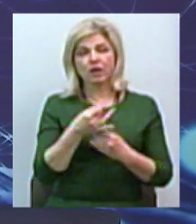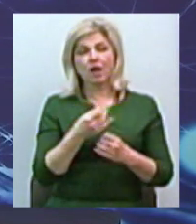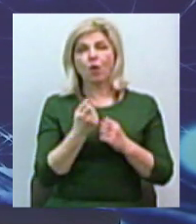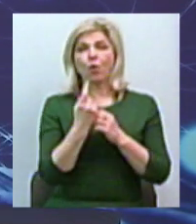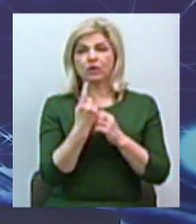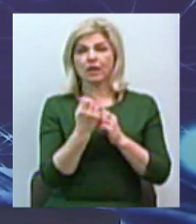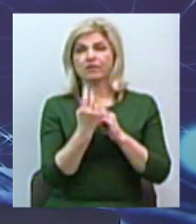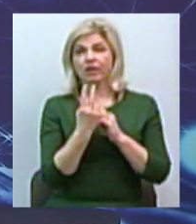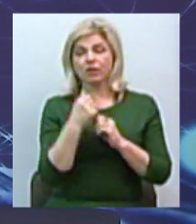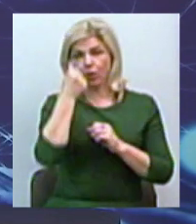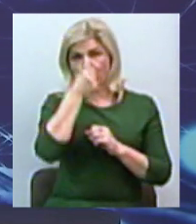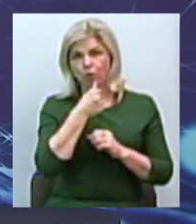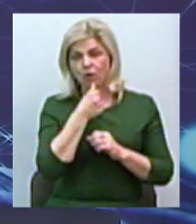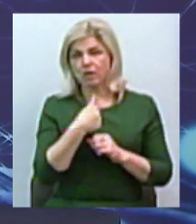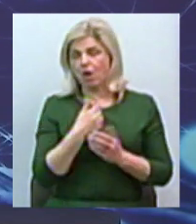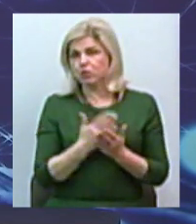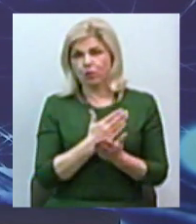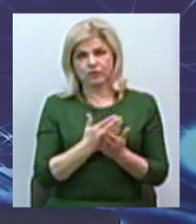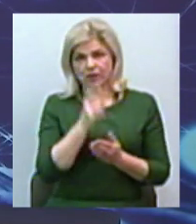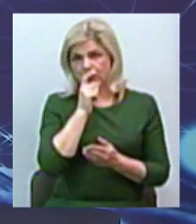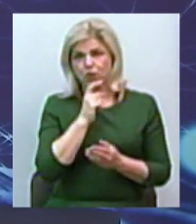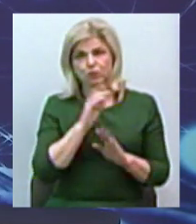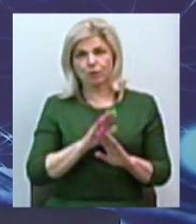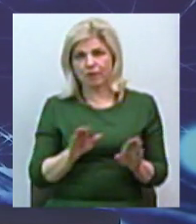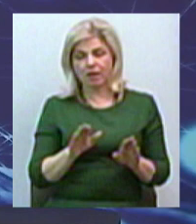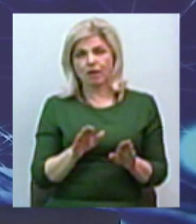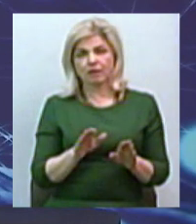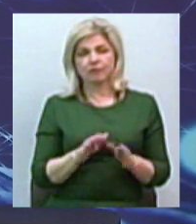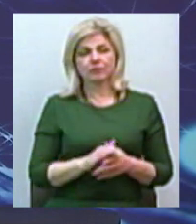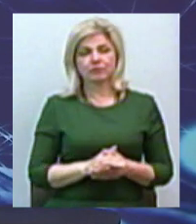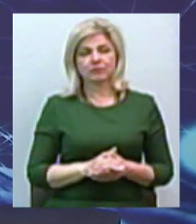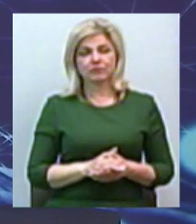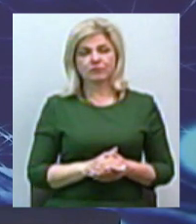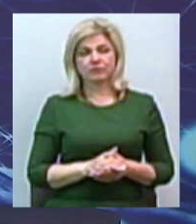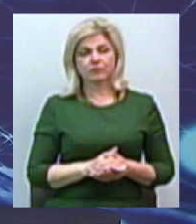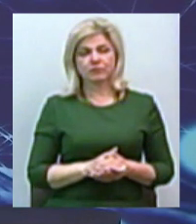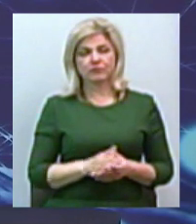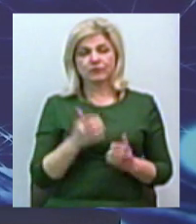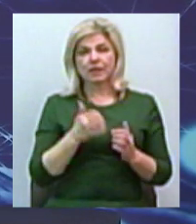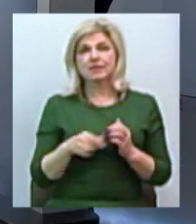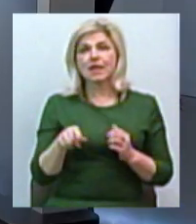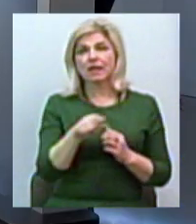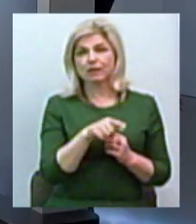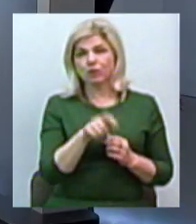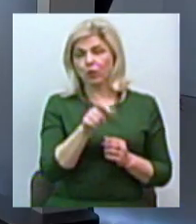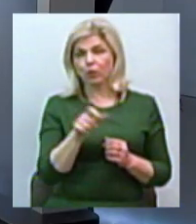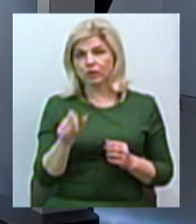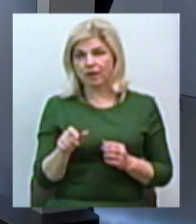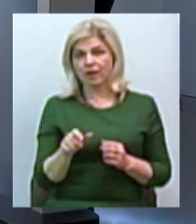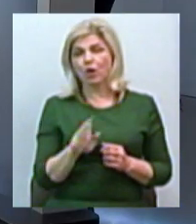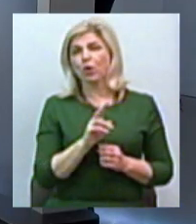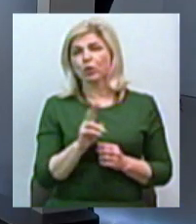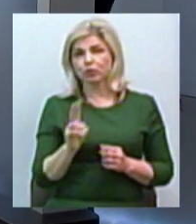року. Я зовсім не розумію. Власне, серед людей, які